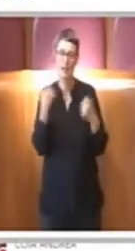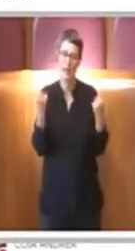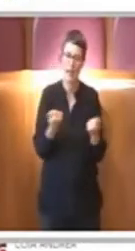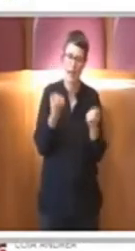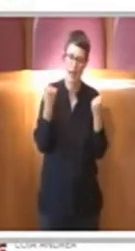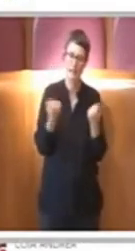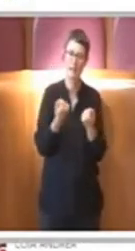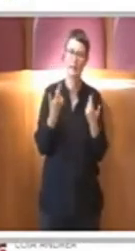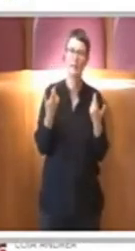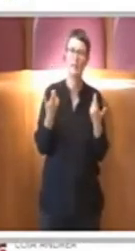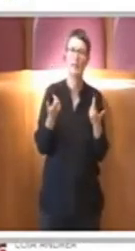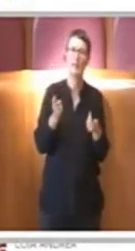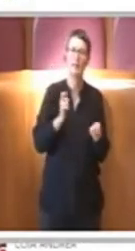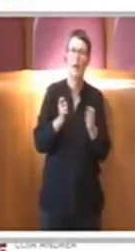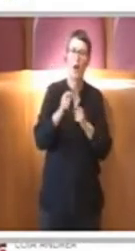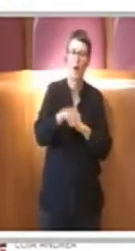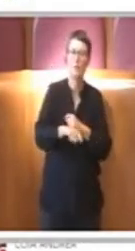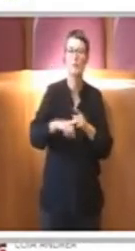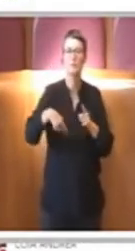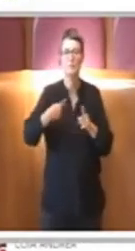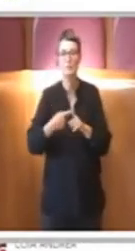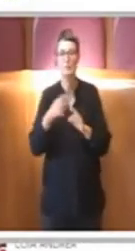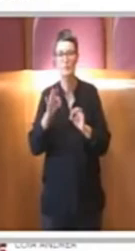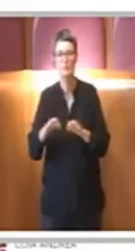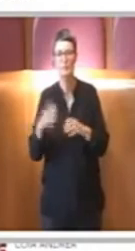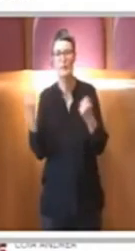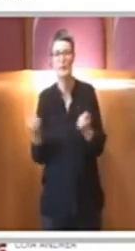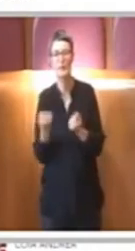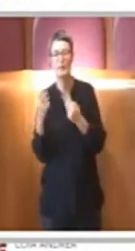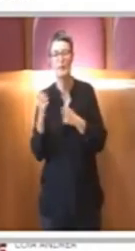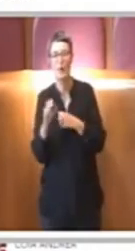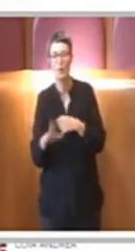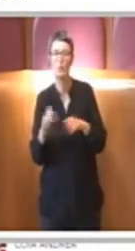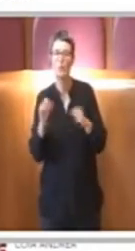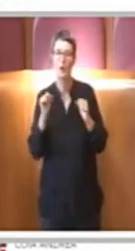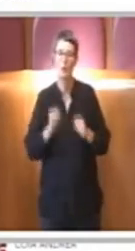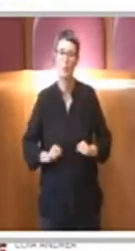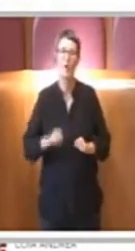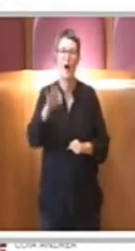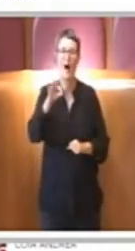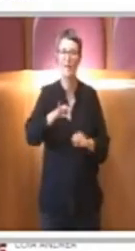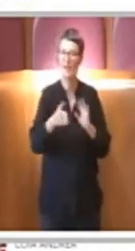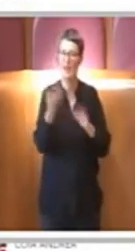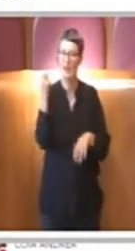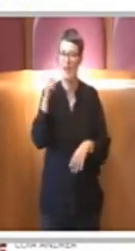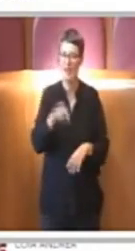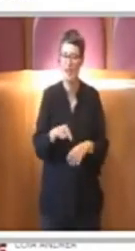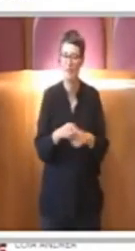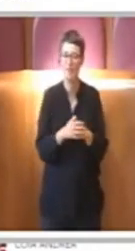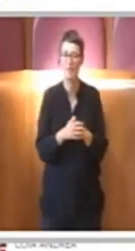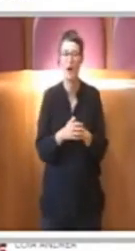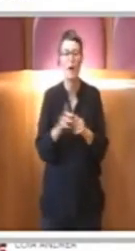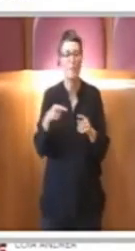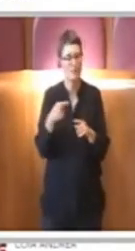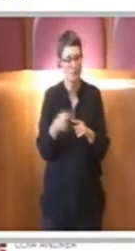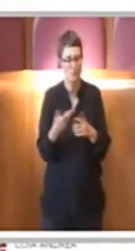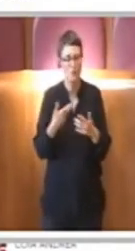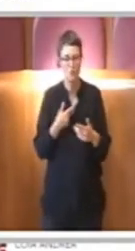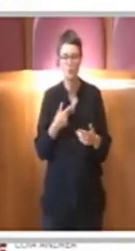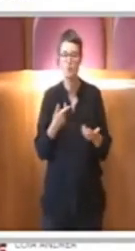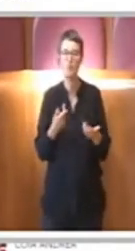anche le attività culturali possano essere esenti. In più è stato costituito nel frattempo un tavolo tecnico fra